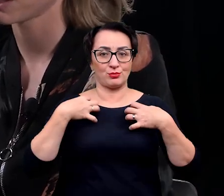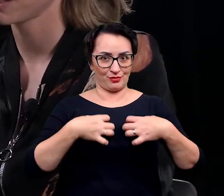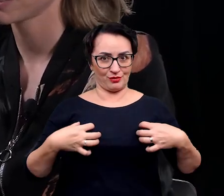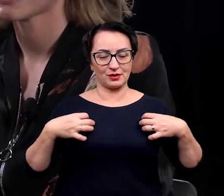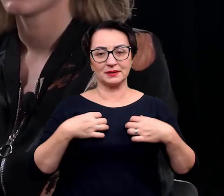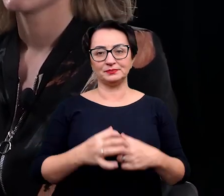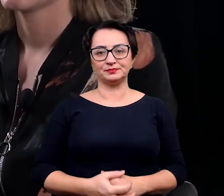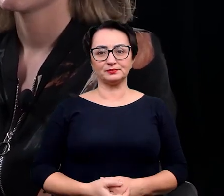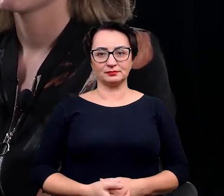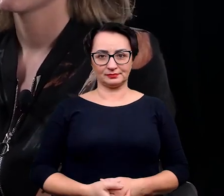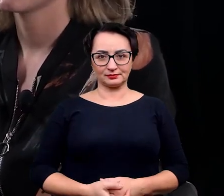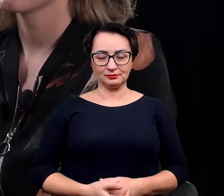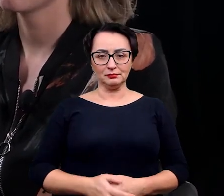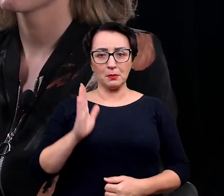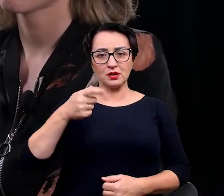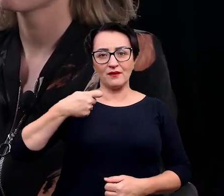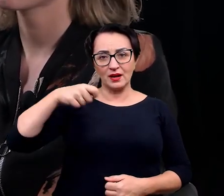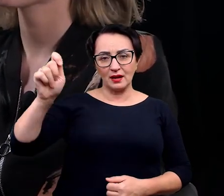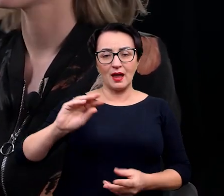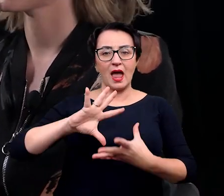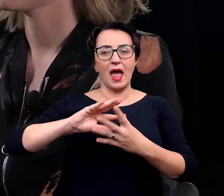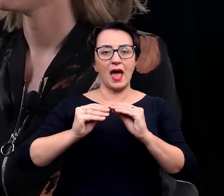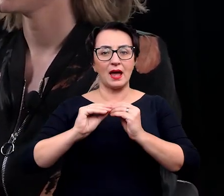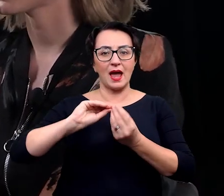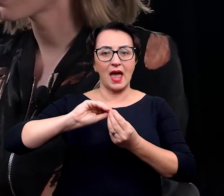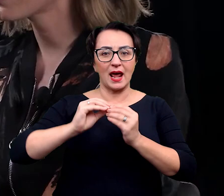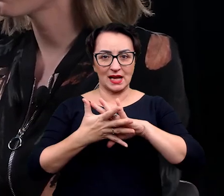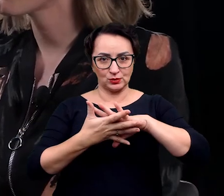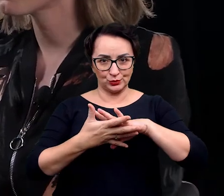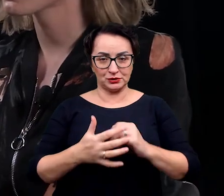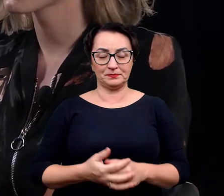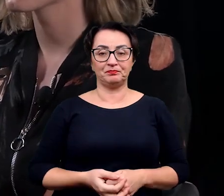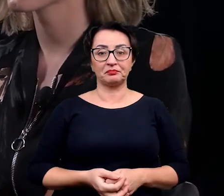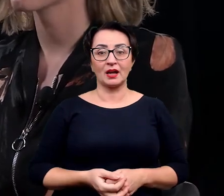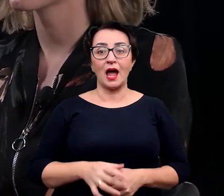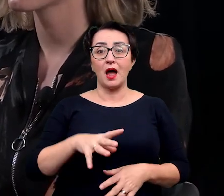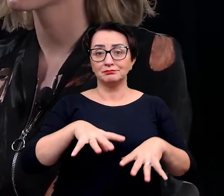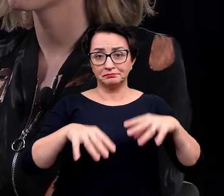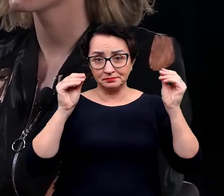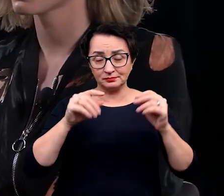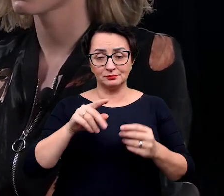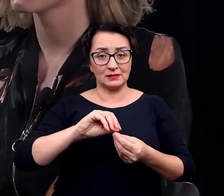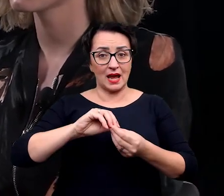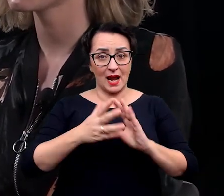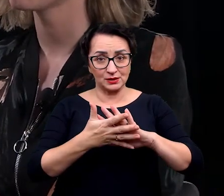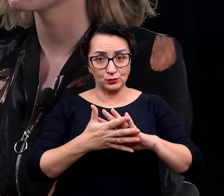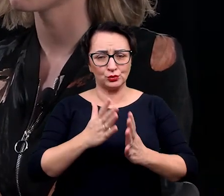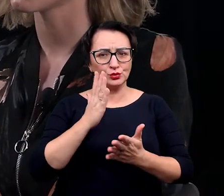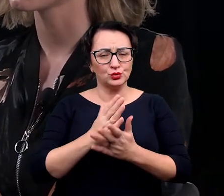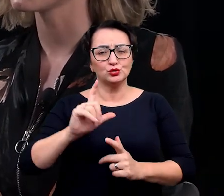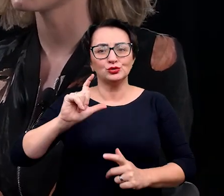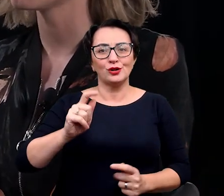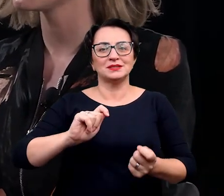Wydziale Biologii i wyjechałam na Erasmusa. I tak naprawdę mam wrażenie, że od tego Erasmusa coś się